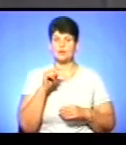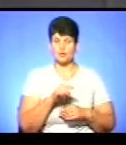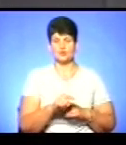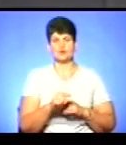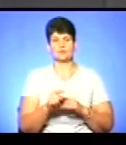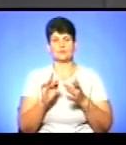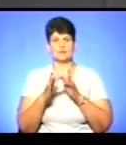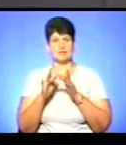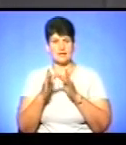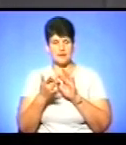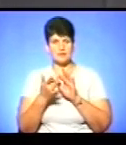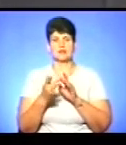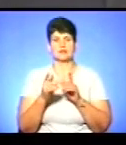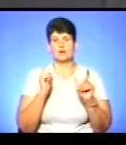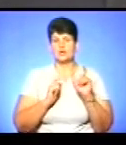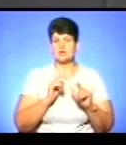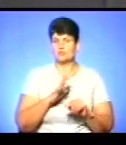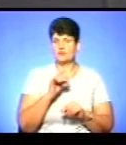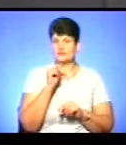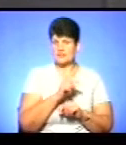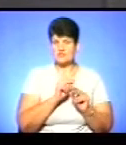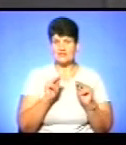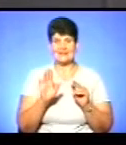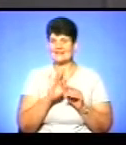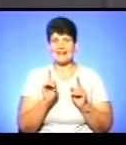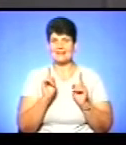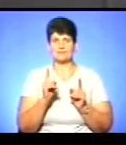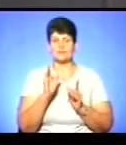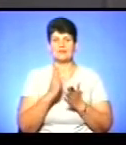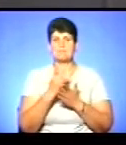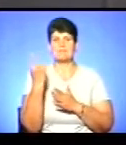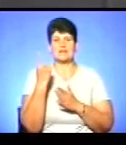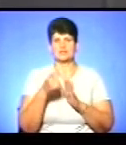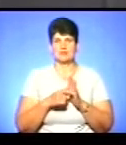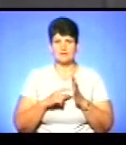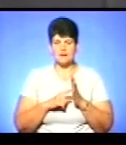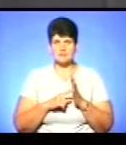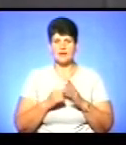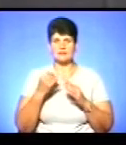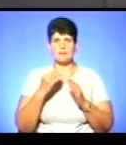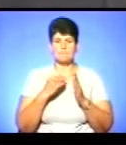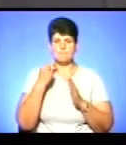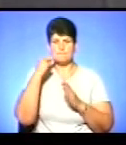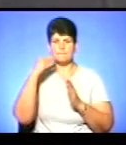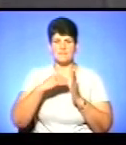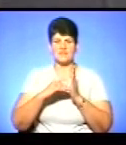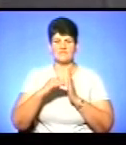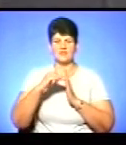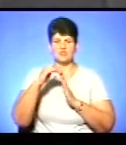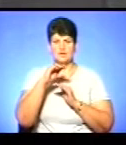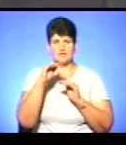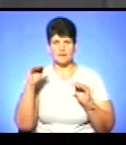проходили не лише ті вчителі, які будуть мати перший клас. З метою підвищення професійного рівня